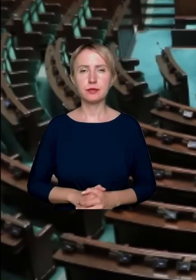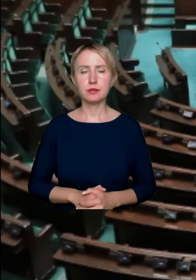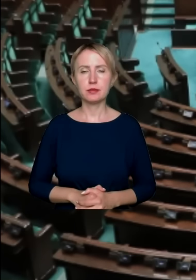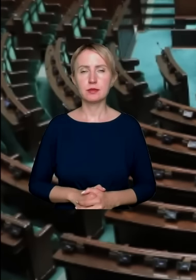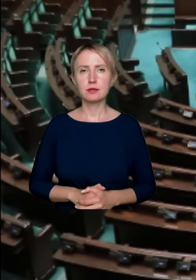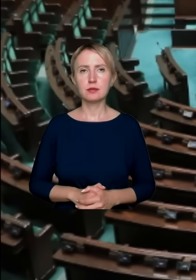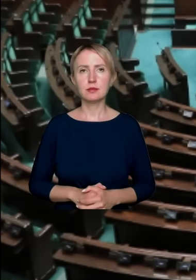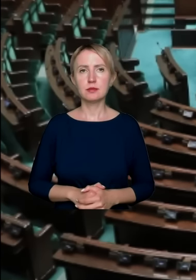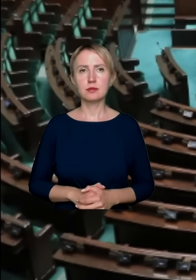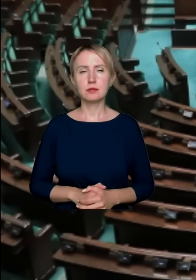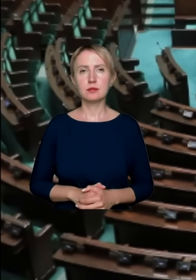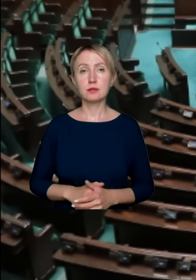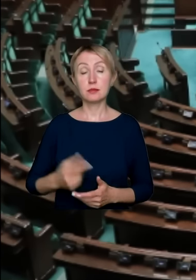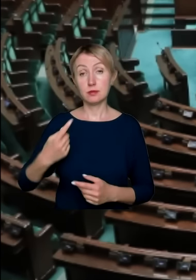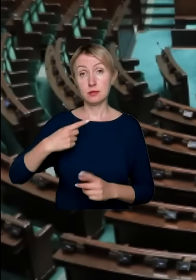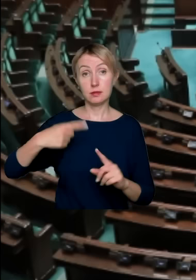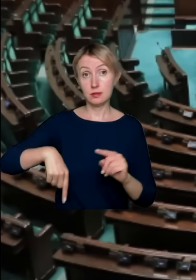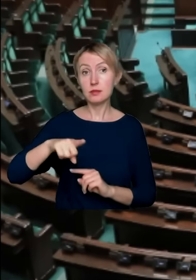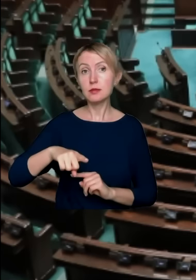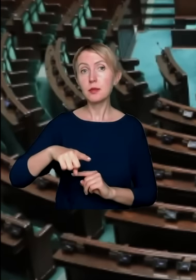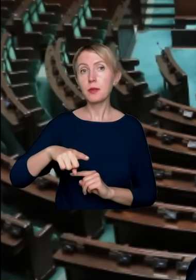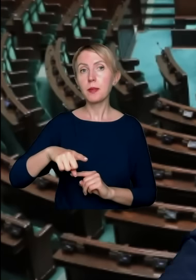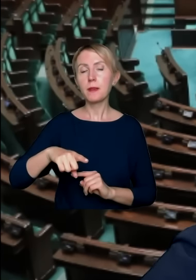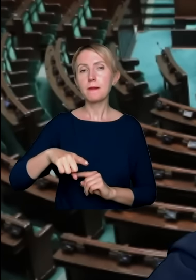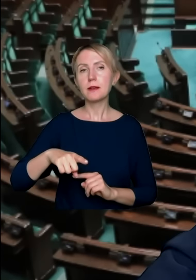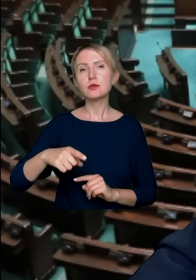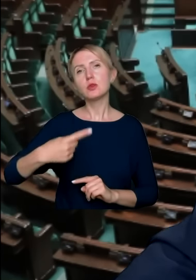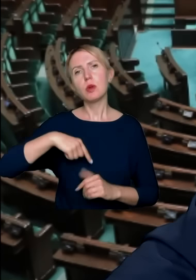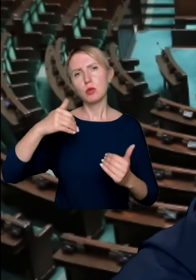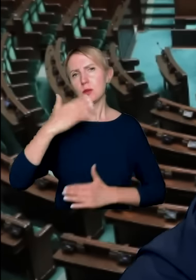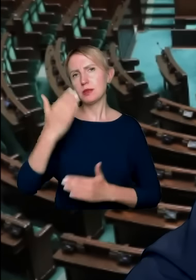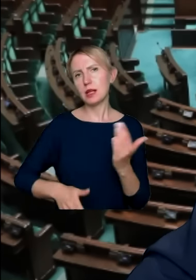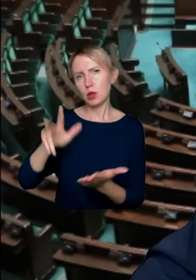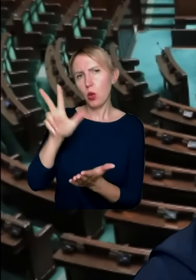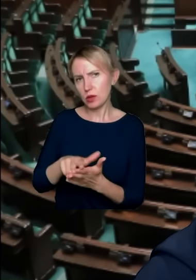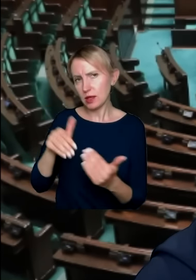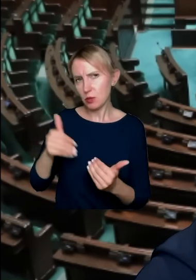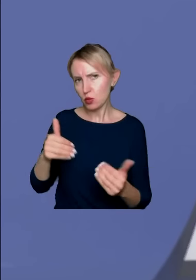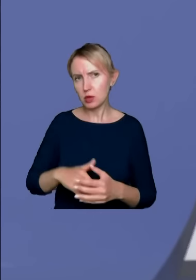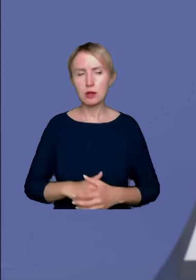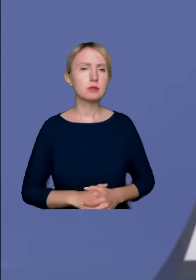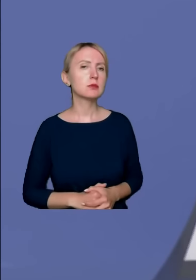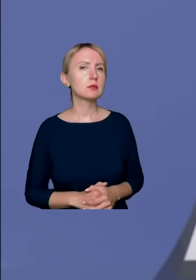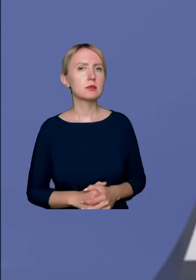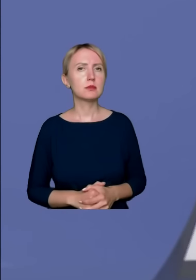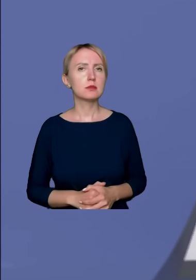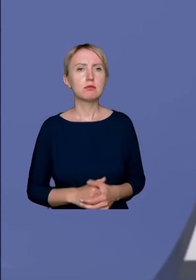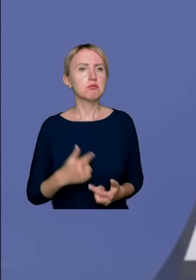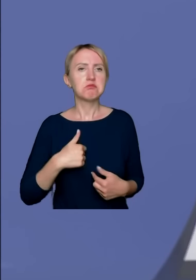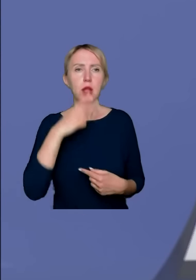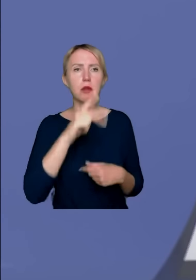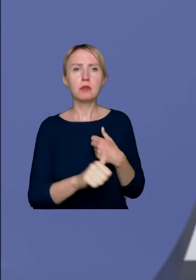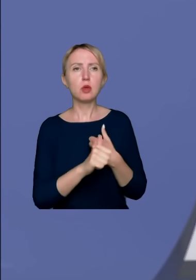u progu? Czy możemy stracić te koncesje, mówiąc wprost? Ja nie widzę przesłanek do tego.